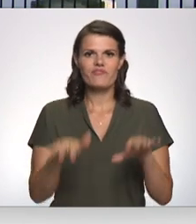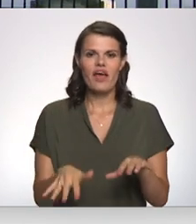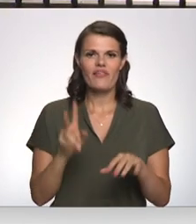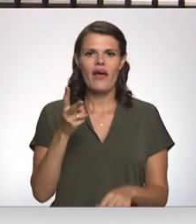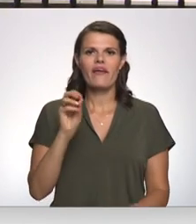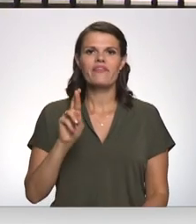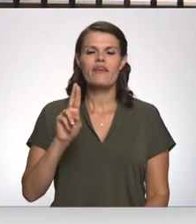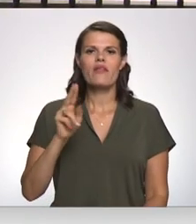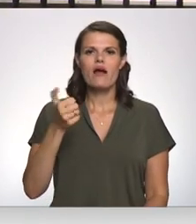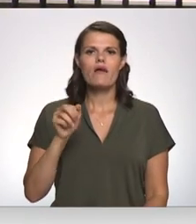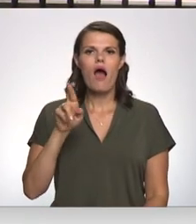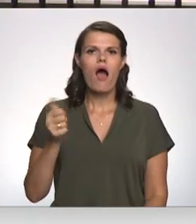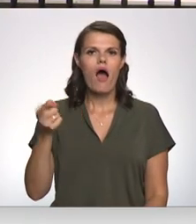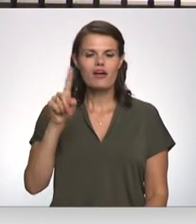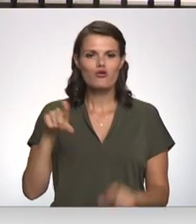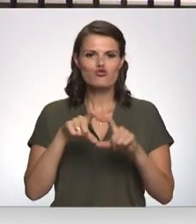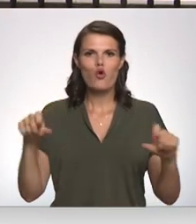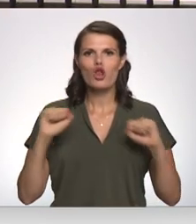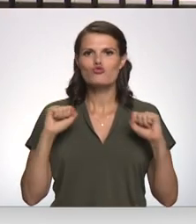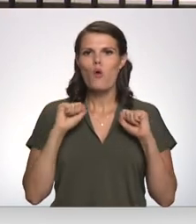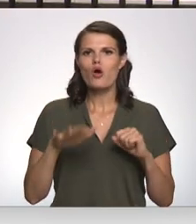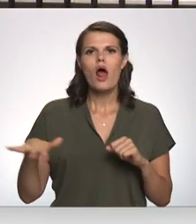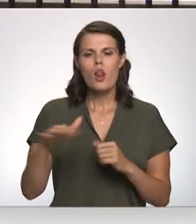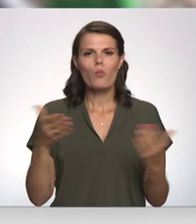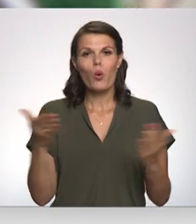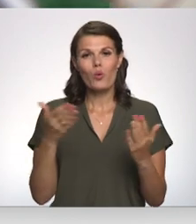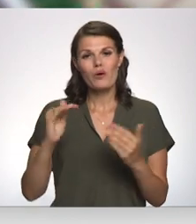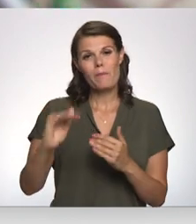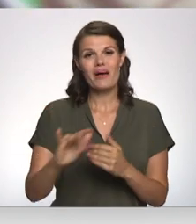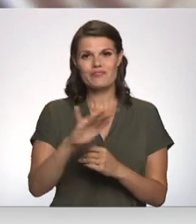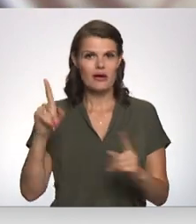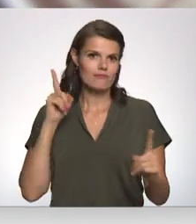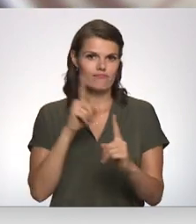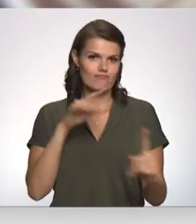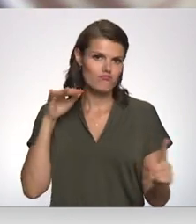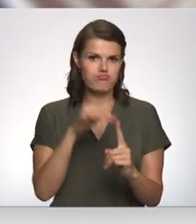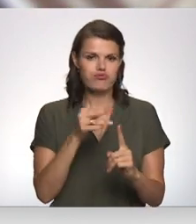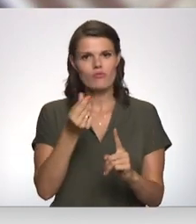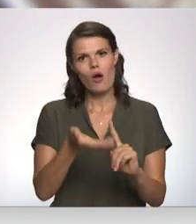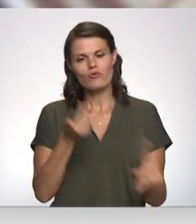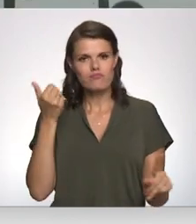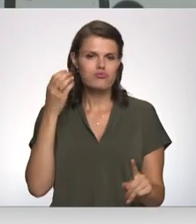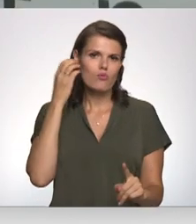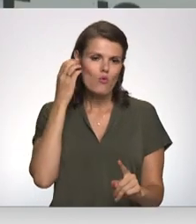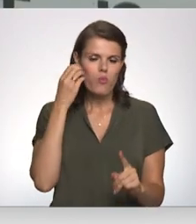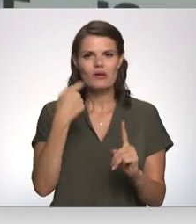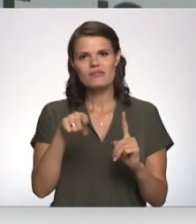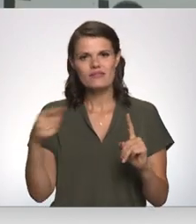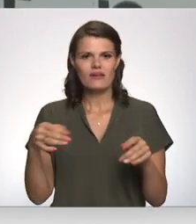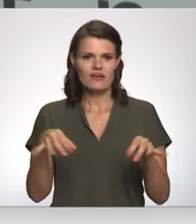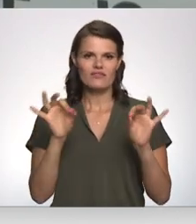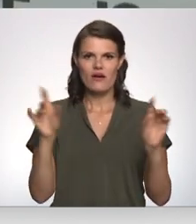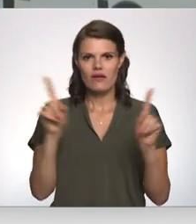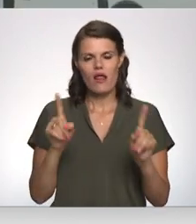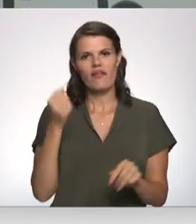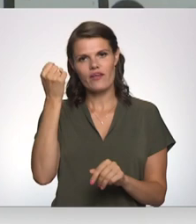mikrorajona skolas sporta laukumos, kur gājuši klāt par sevi jaunākiem bērniem, ieprasījuši atdot telefonu un citas vērtīgas lietas,